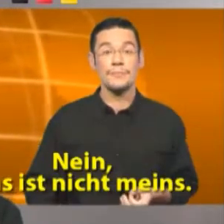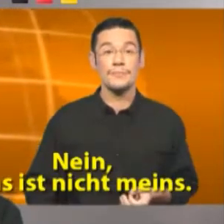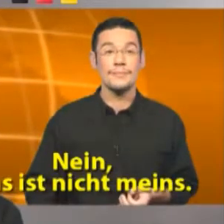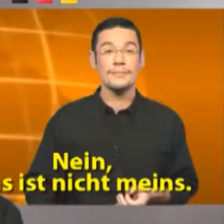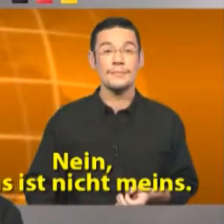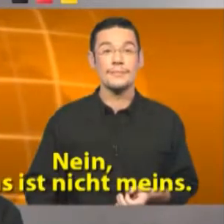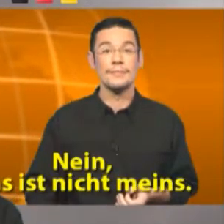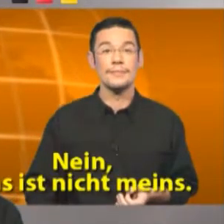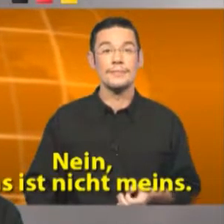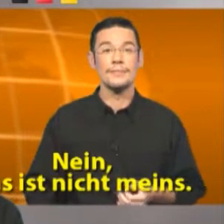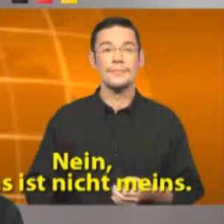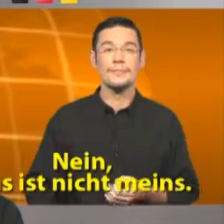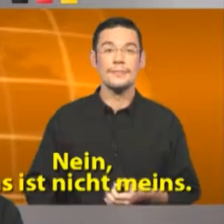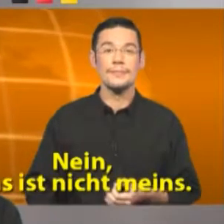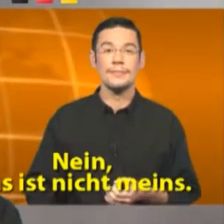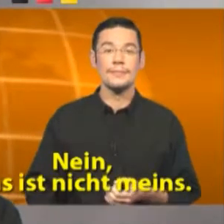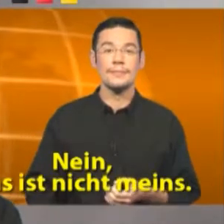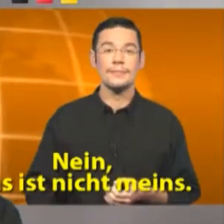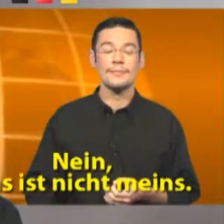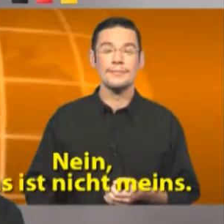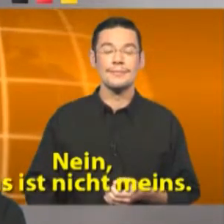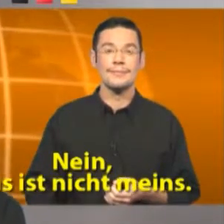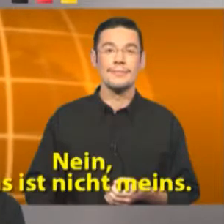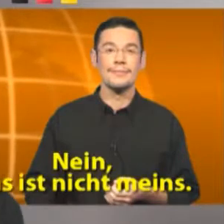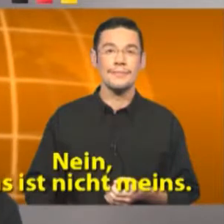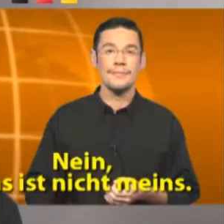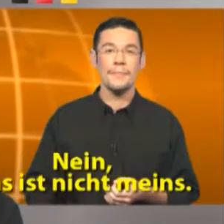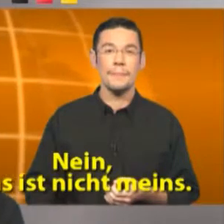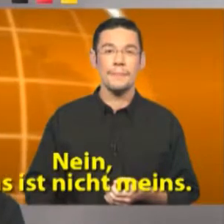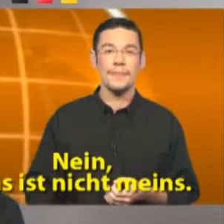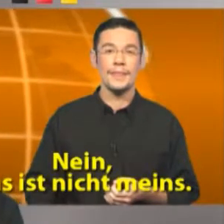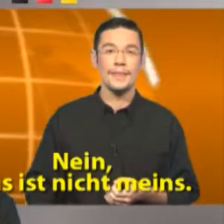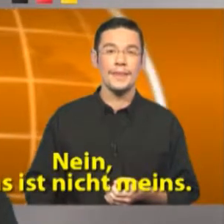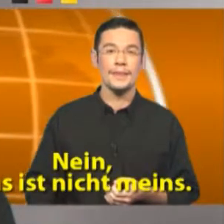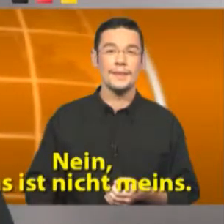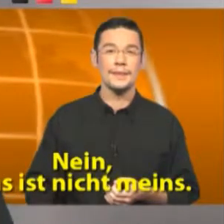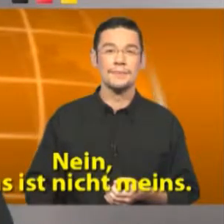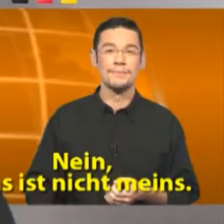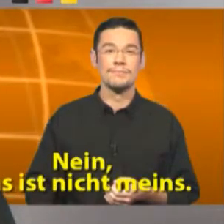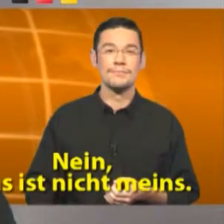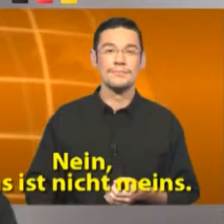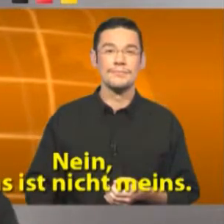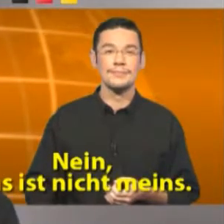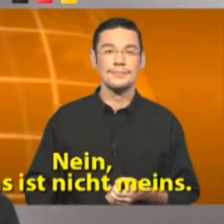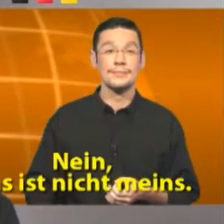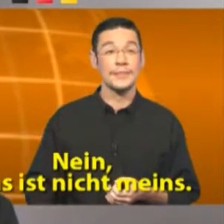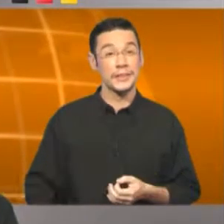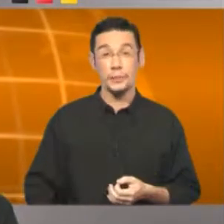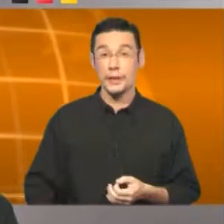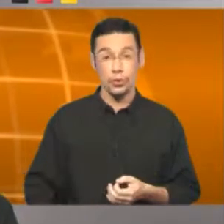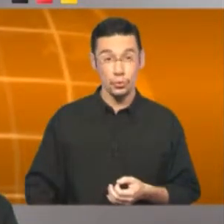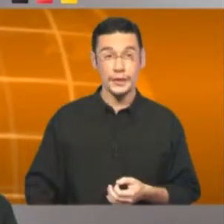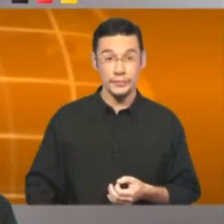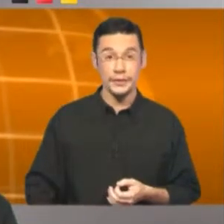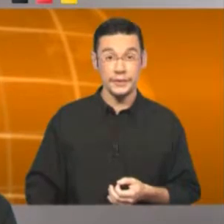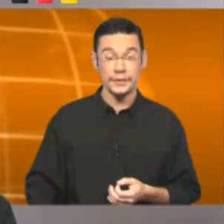Non Non mio Mia No Non è mio Mia Ich